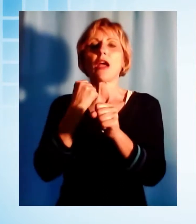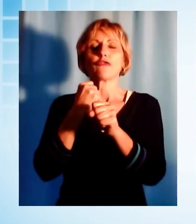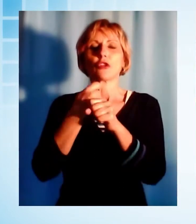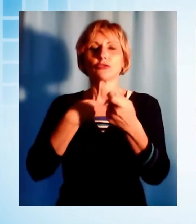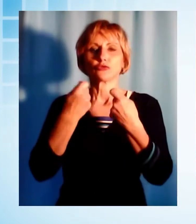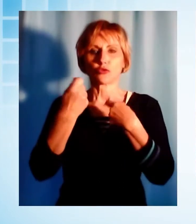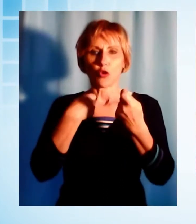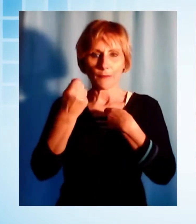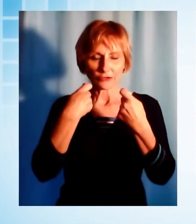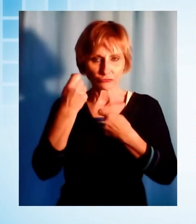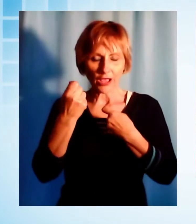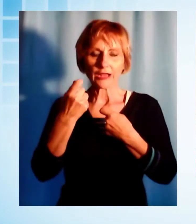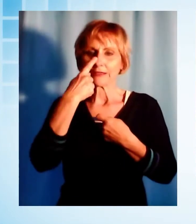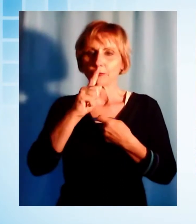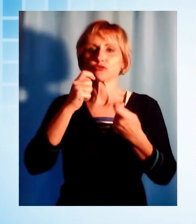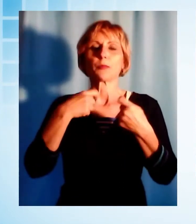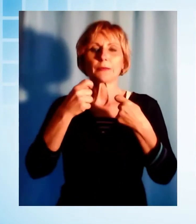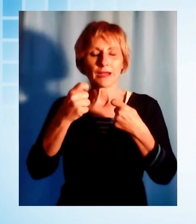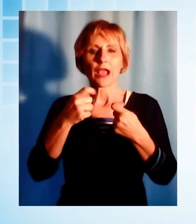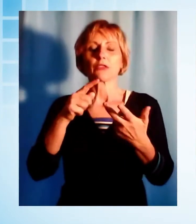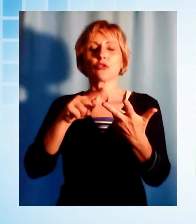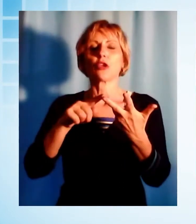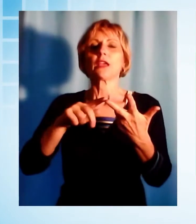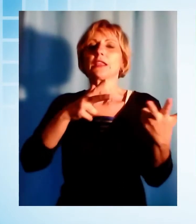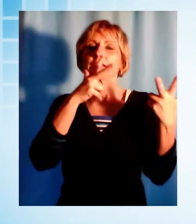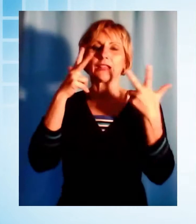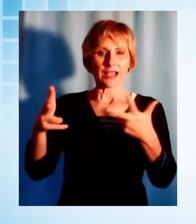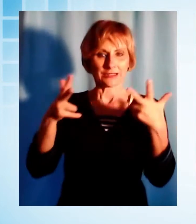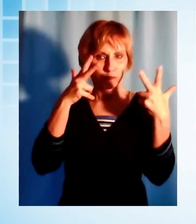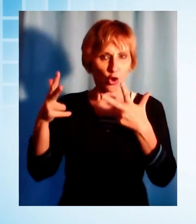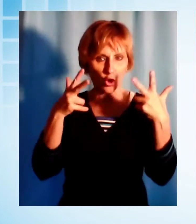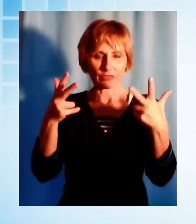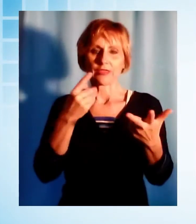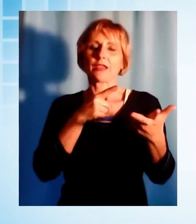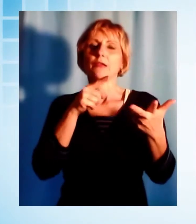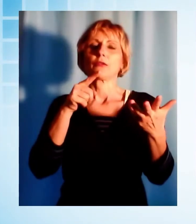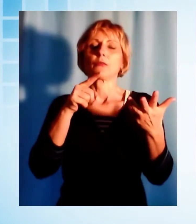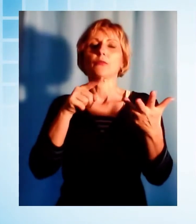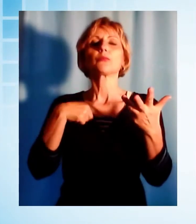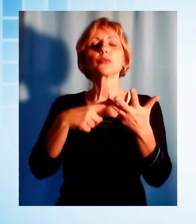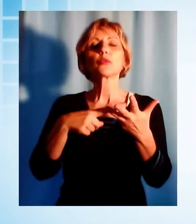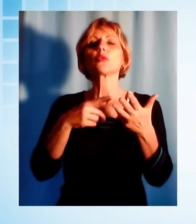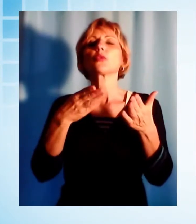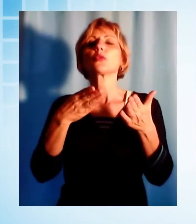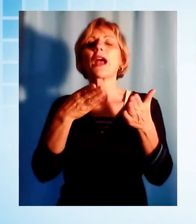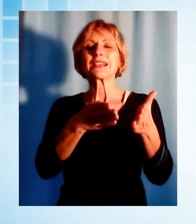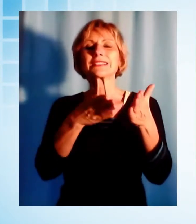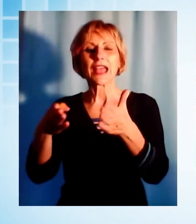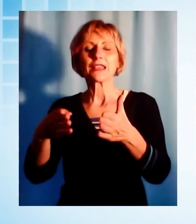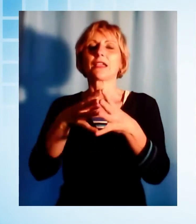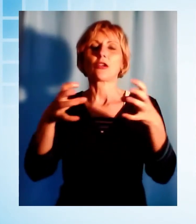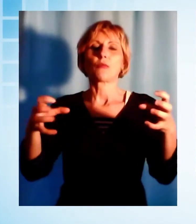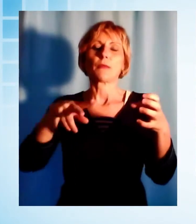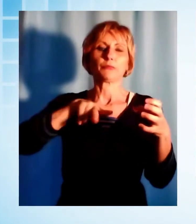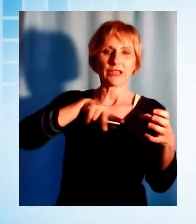vendita alimentare e chi è addetto al trasporto delle merci, i lavoratori di aziende pubbliche o private di smaltimento e raccolta dei rifiuti,